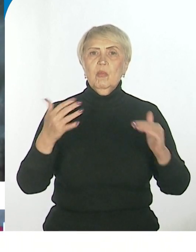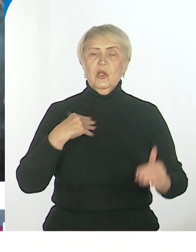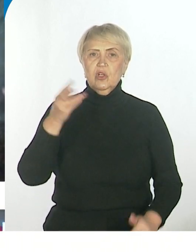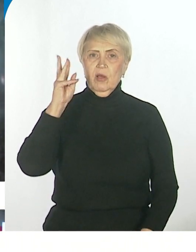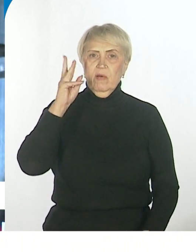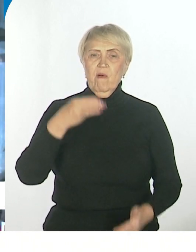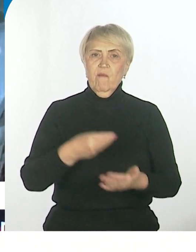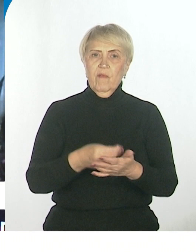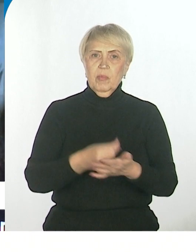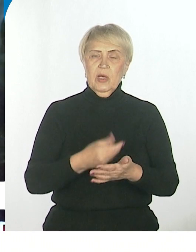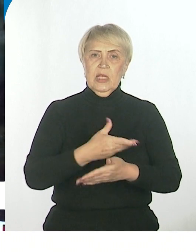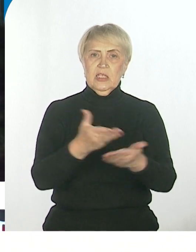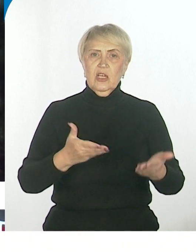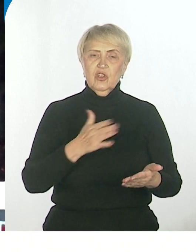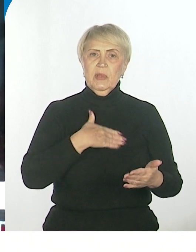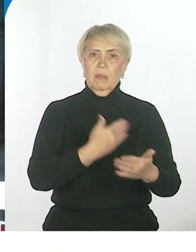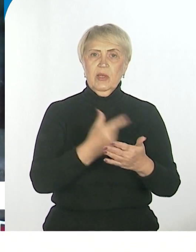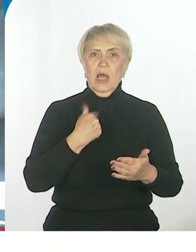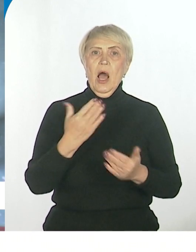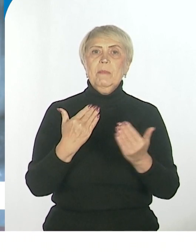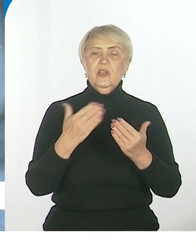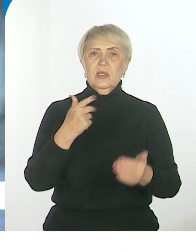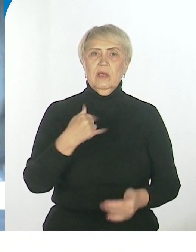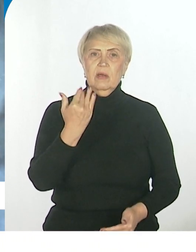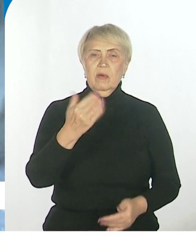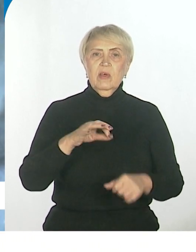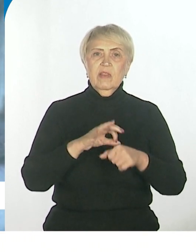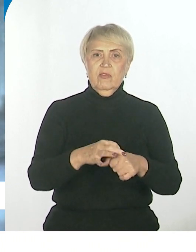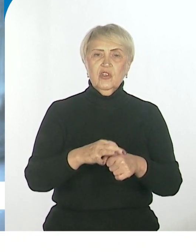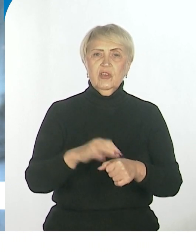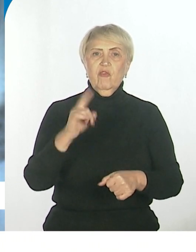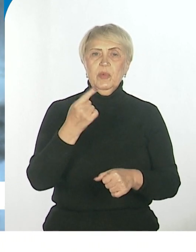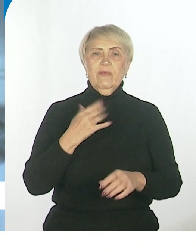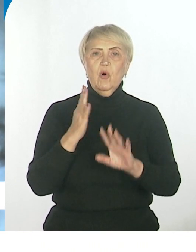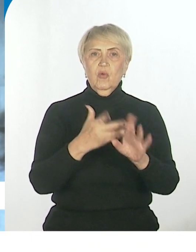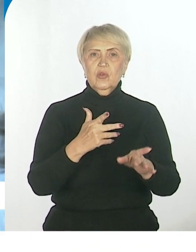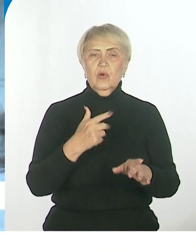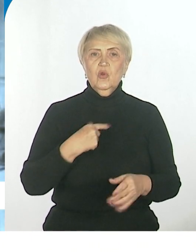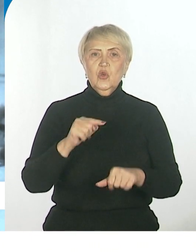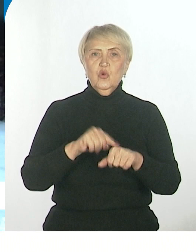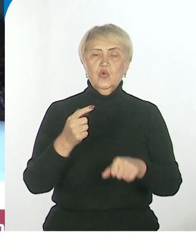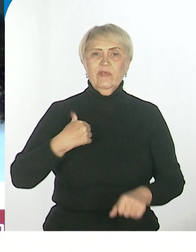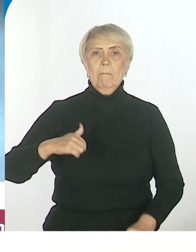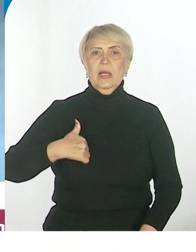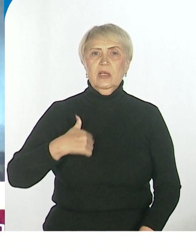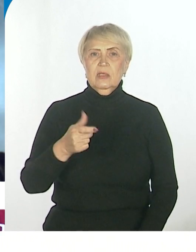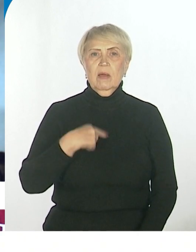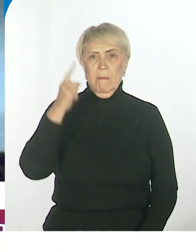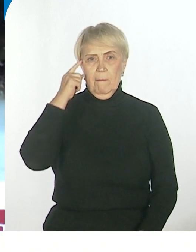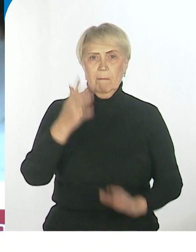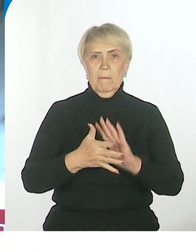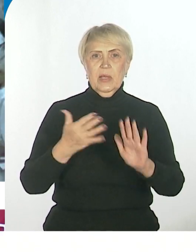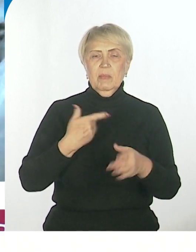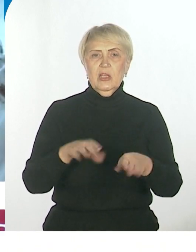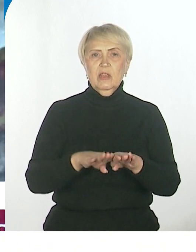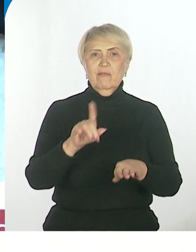контракту с нашими добровольцами, которые приходят, движет им в первую очередь, наверное, чувство патриотизма, понимания того,